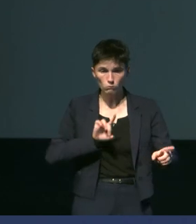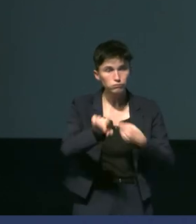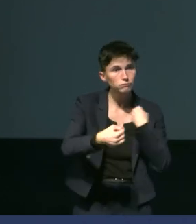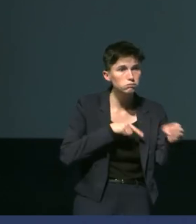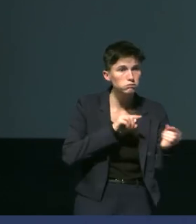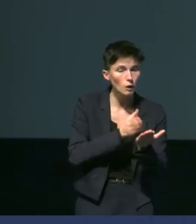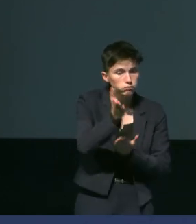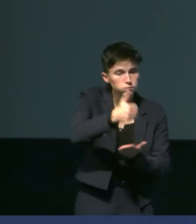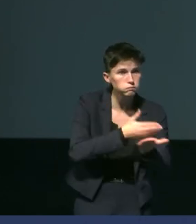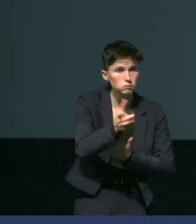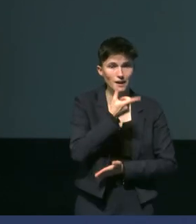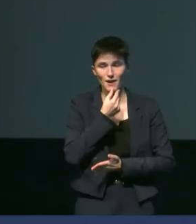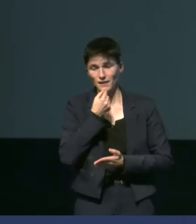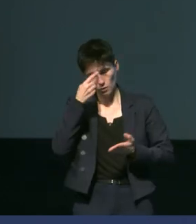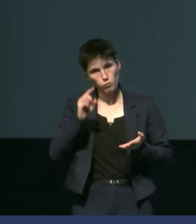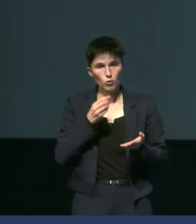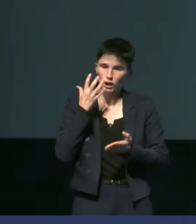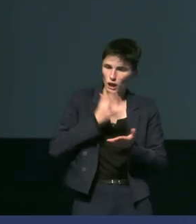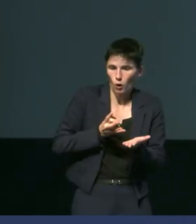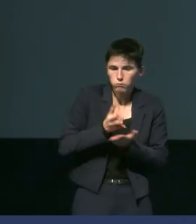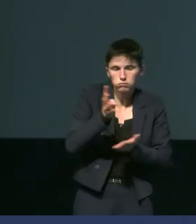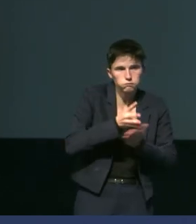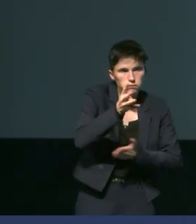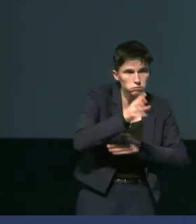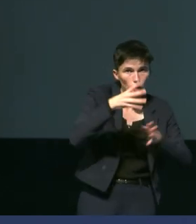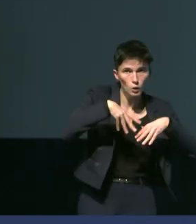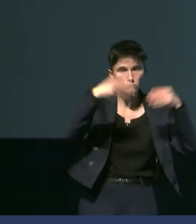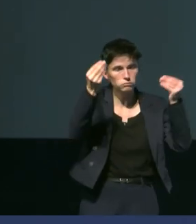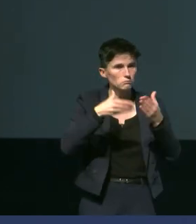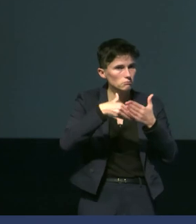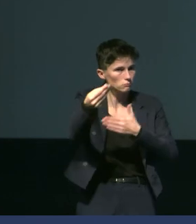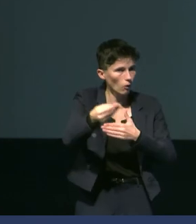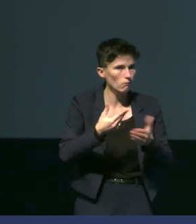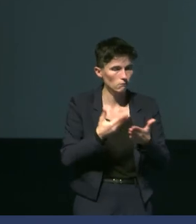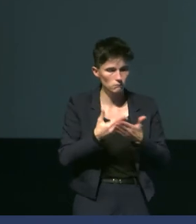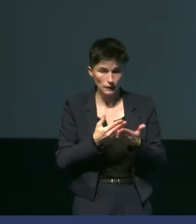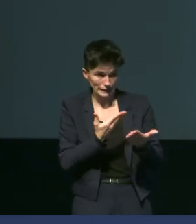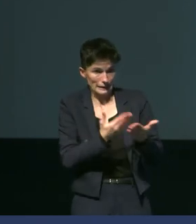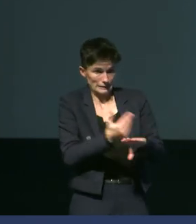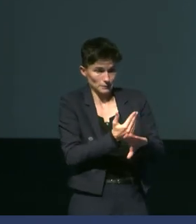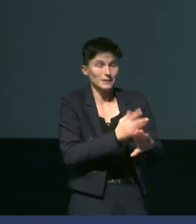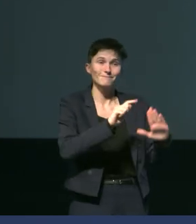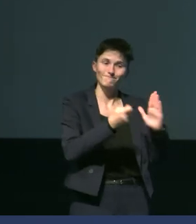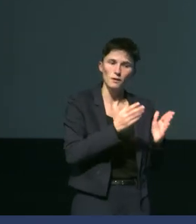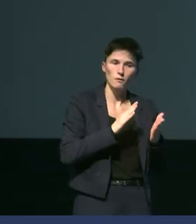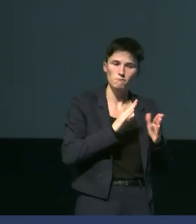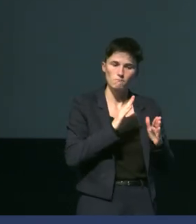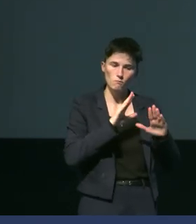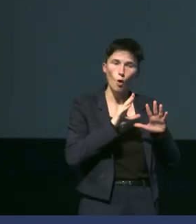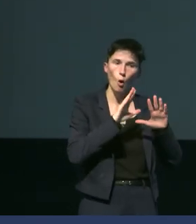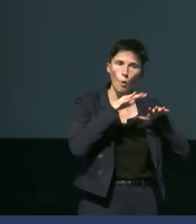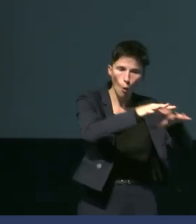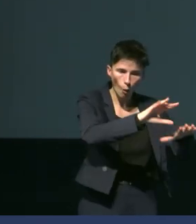notamment pour dissiper de la chaleur. Ça, c'est ce qui se passe lorsque les individus sont dans l'eau et lorsqu'ils sont à terre, on a vu les